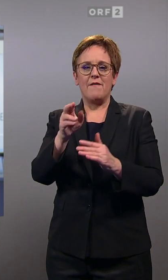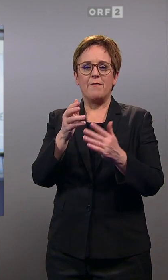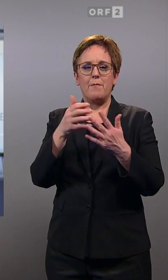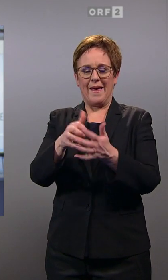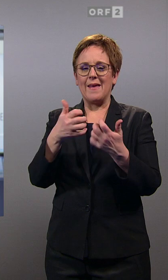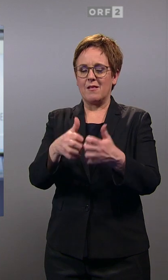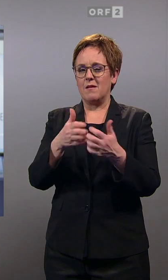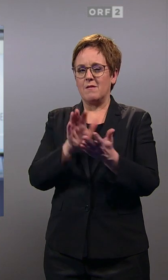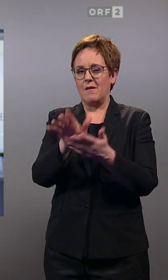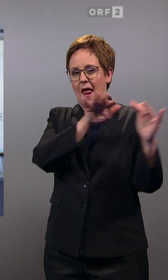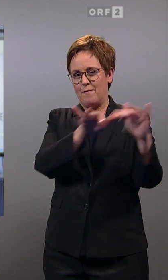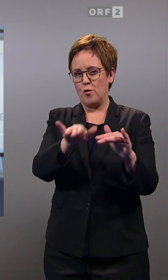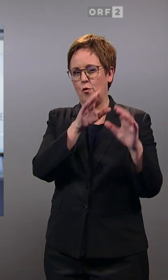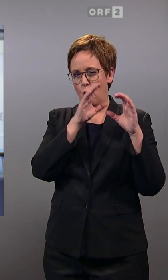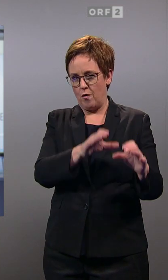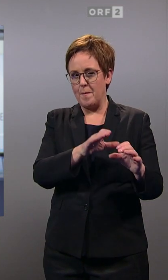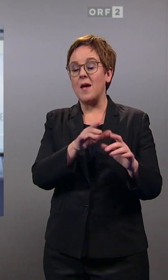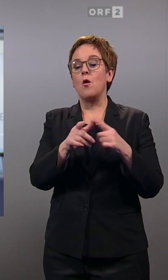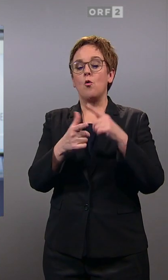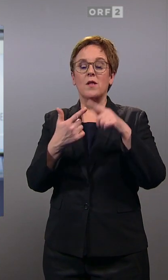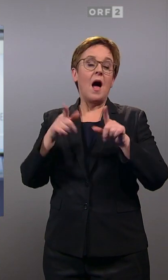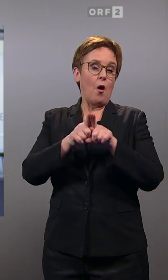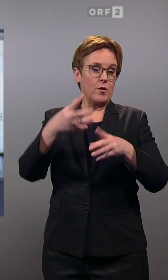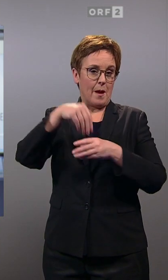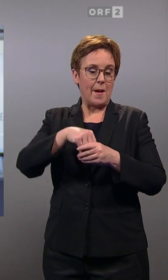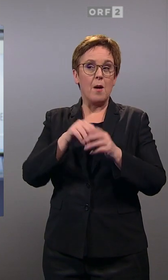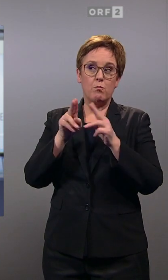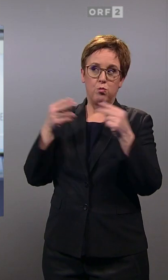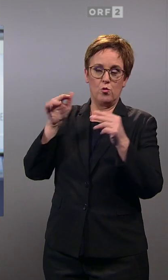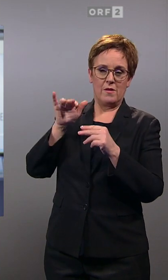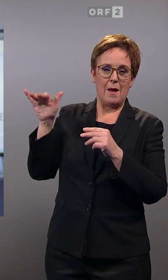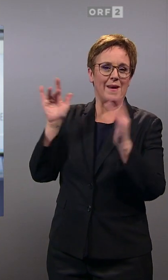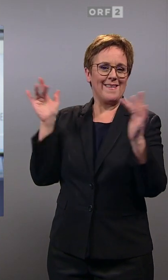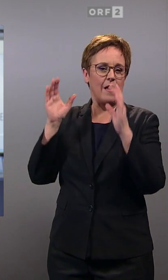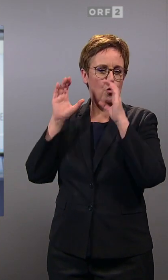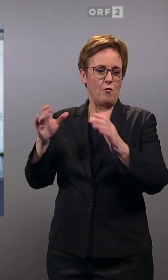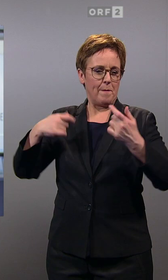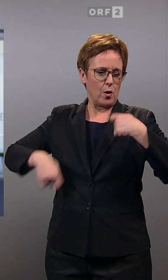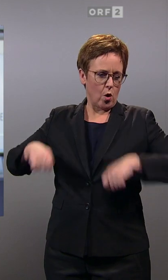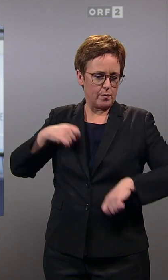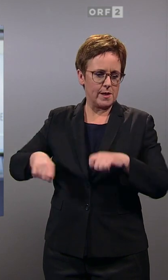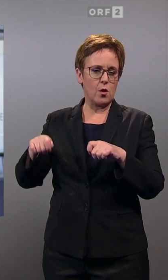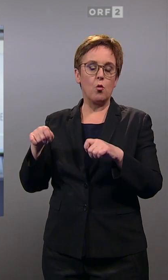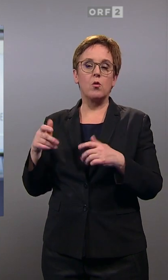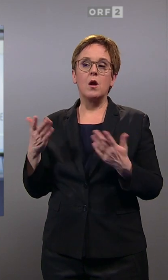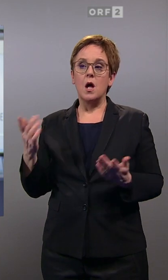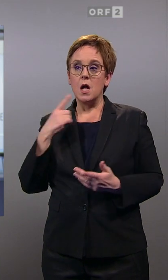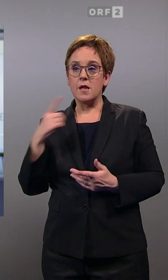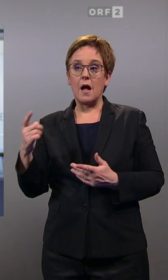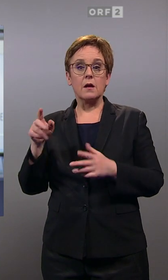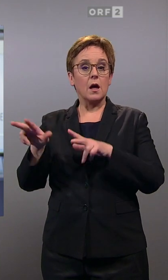zuletzt Thema. Aber eben auch die Korruptionsermittlungen auf Bundesebene gegen die ÖVP, wo man gesagt hat, es kommen ja viele